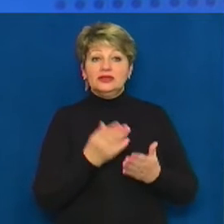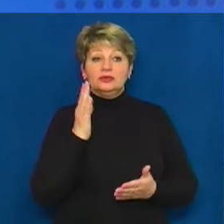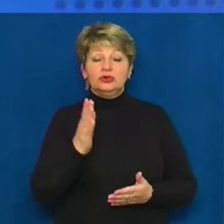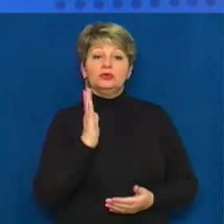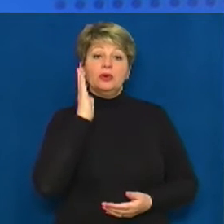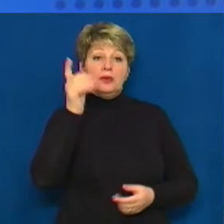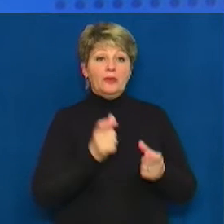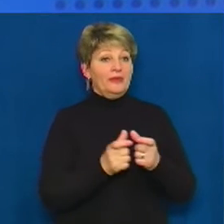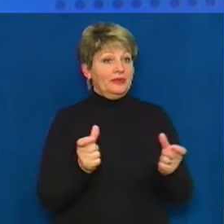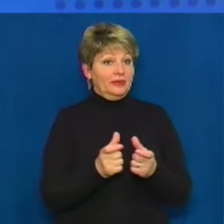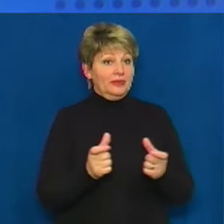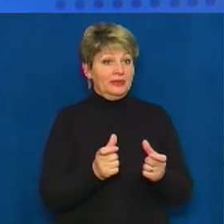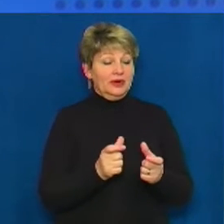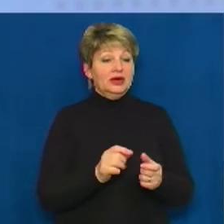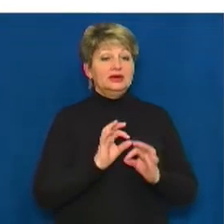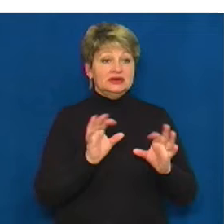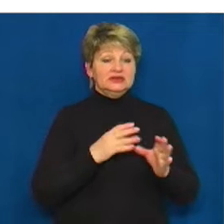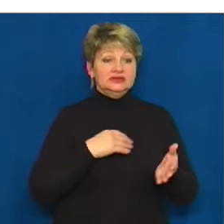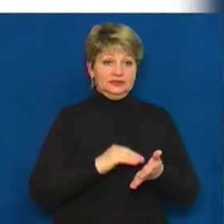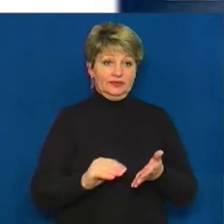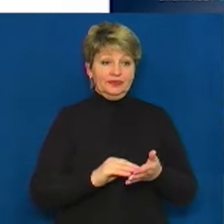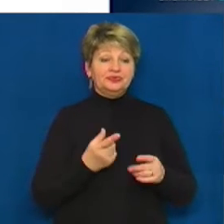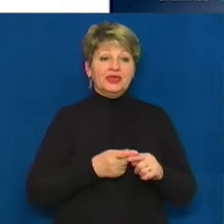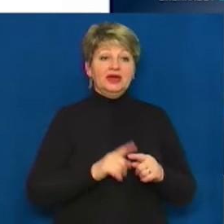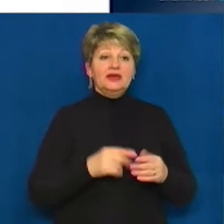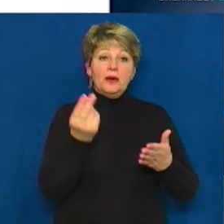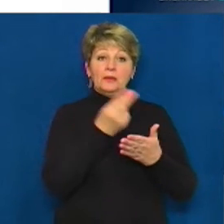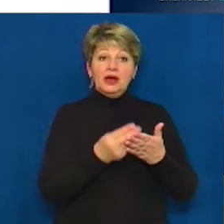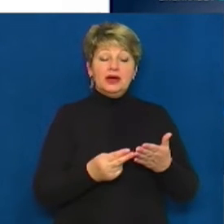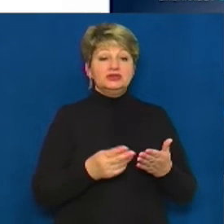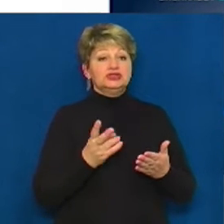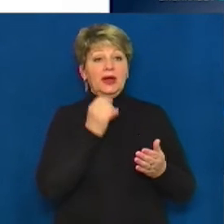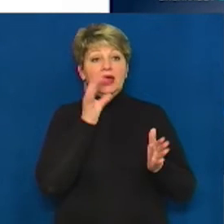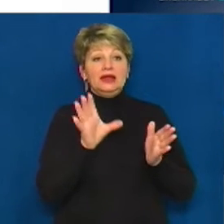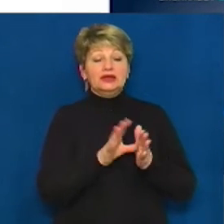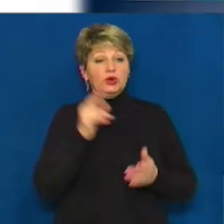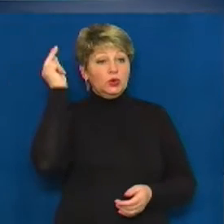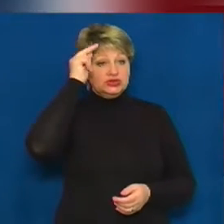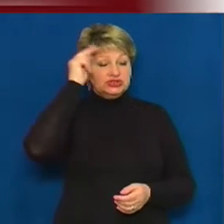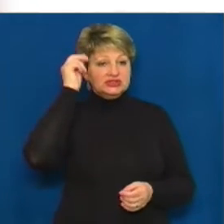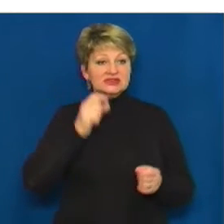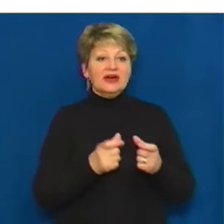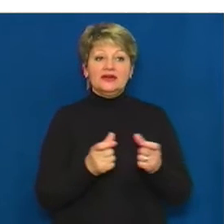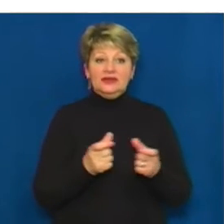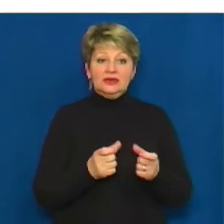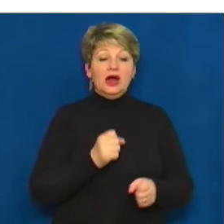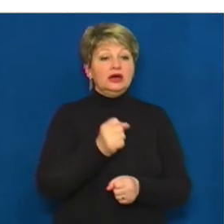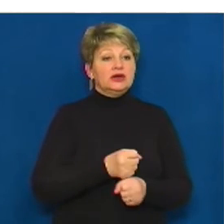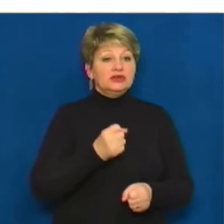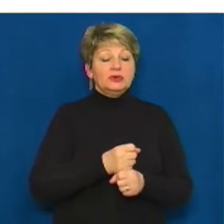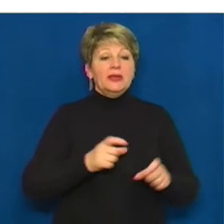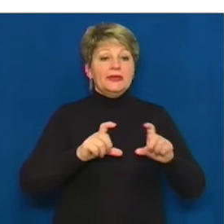школяра, розкаже Дар'я Шевченко. На цих кадрах ви бачите макети електронного учнівського квитка. Їх розробив